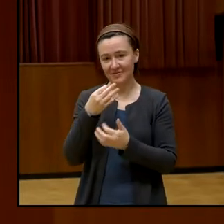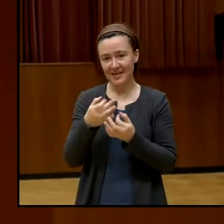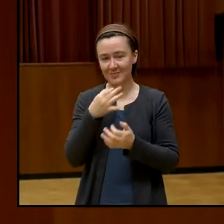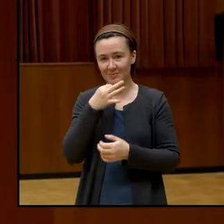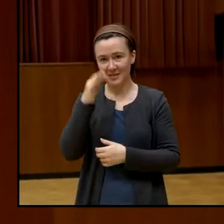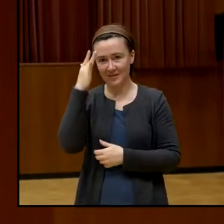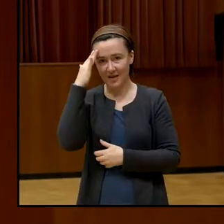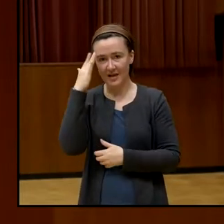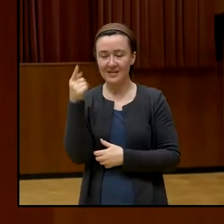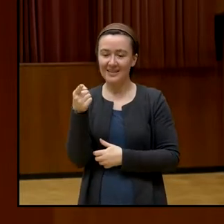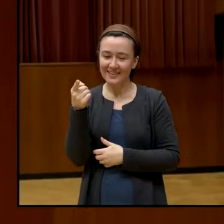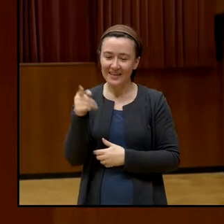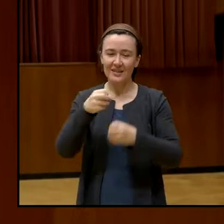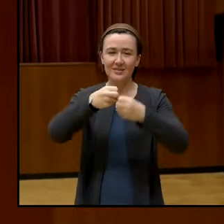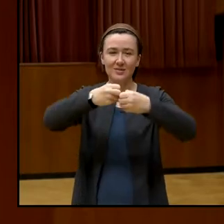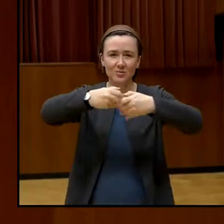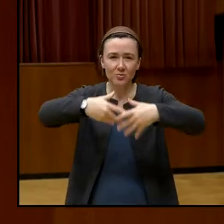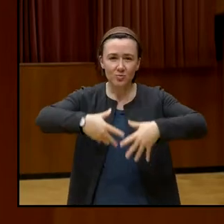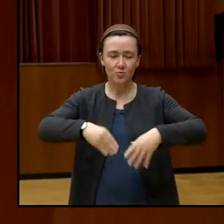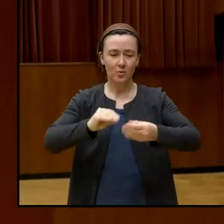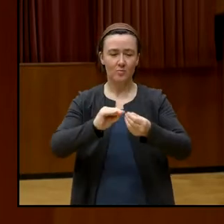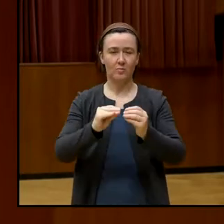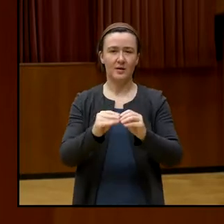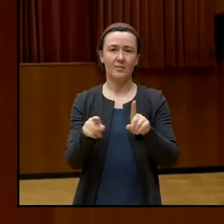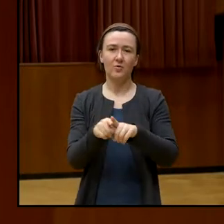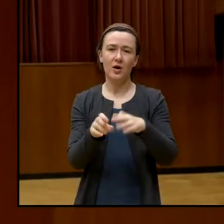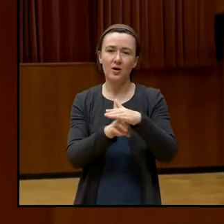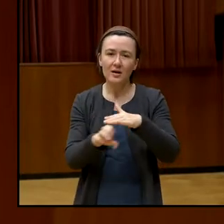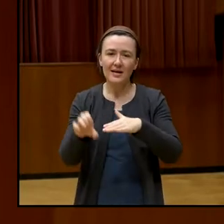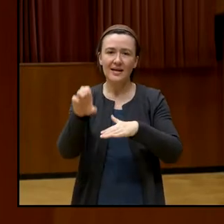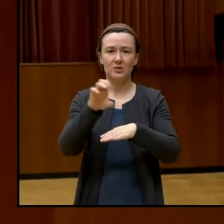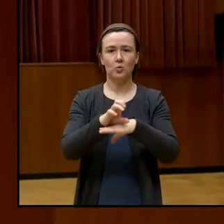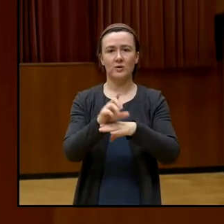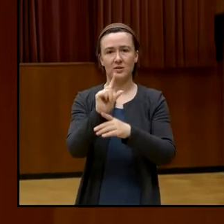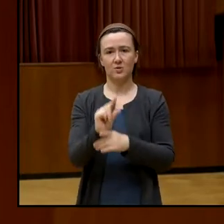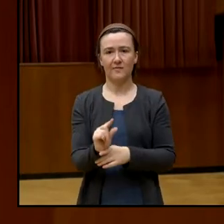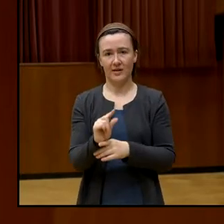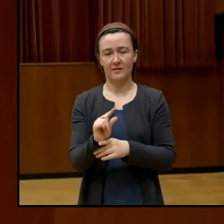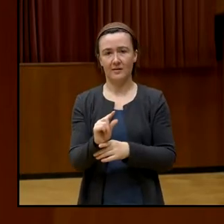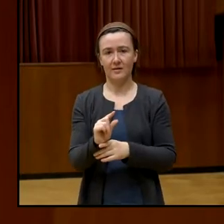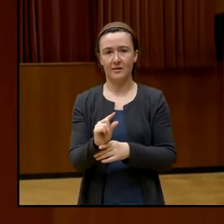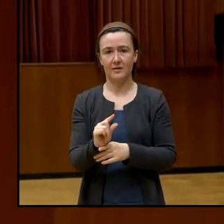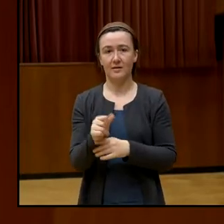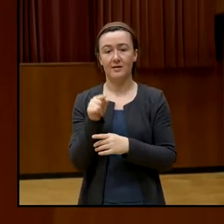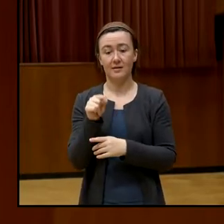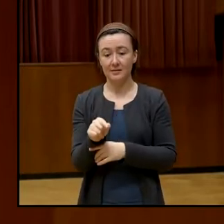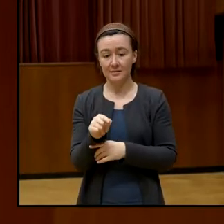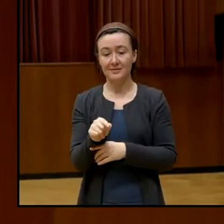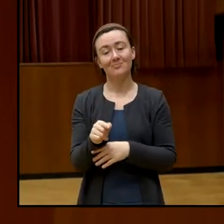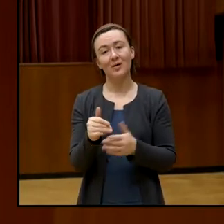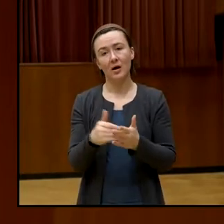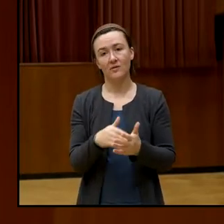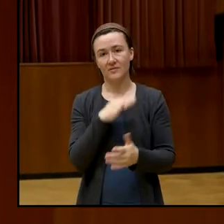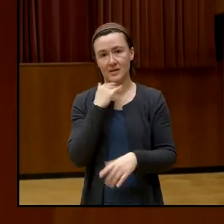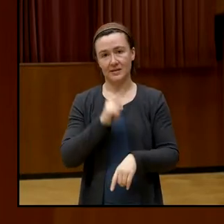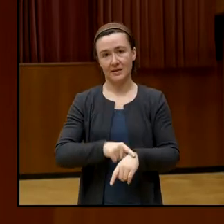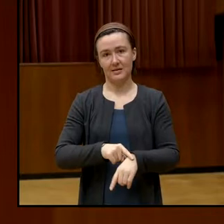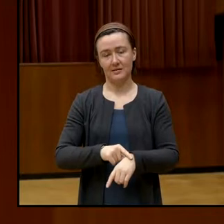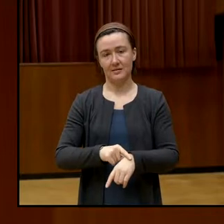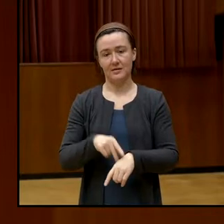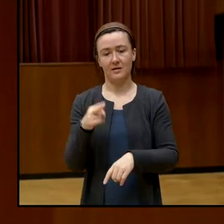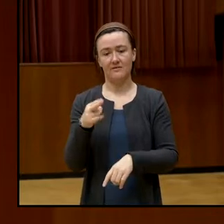dass es dann oft an diesen strukturellen und auch Ressourcenfragen dann irgendwo scheitert, weil sowas Zeit braucht, weil nämlich